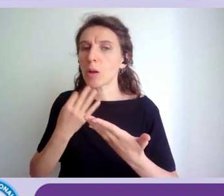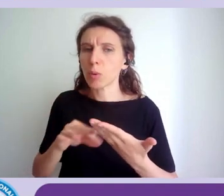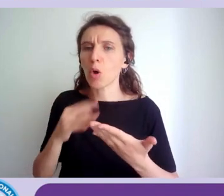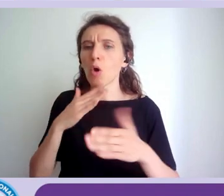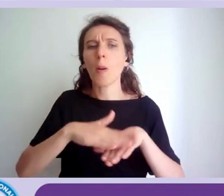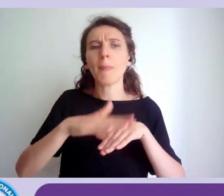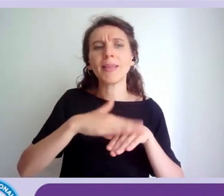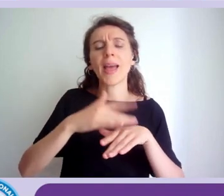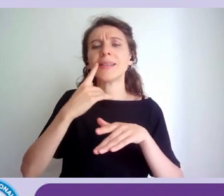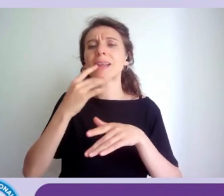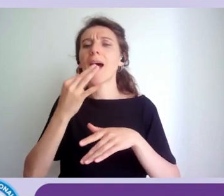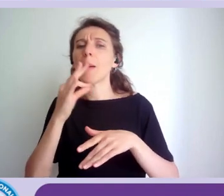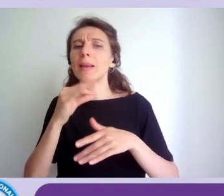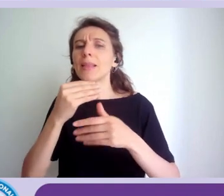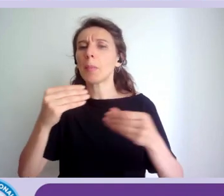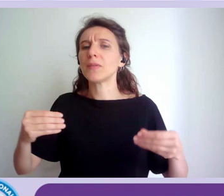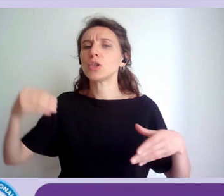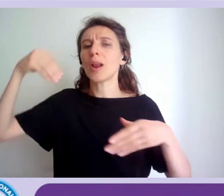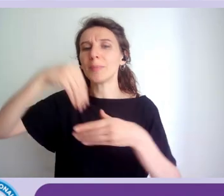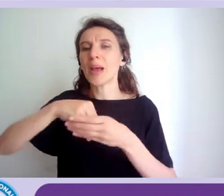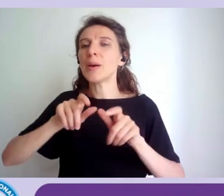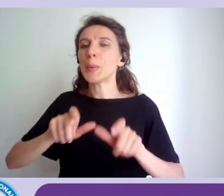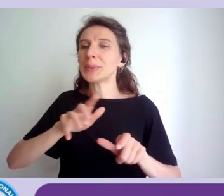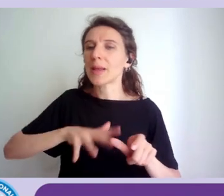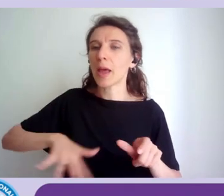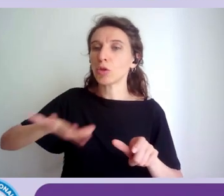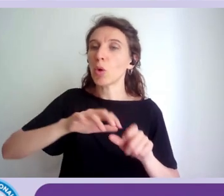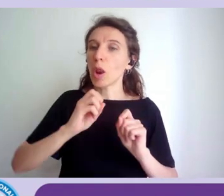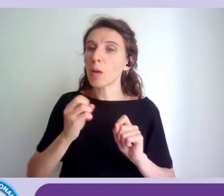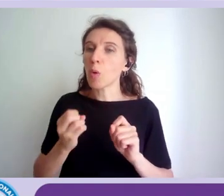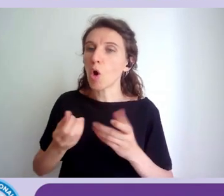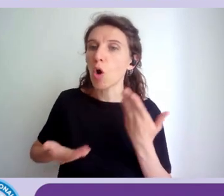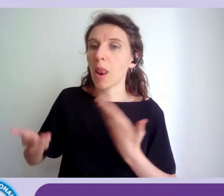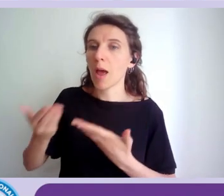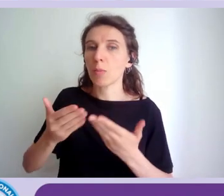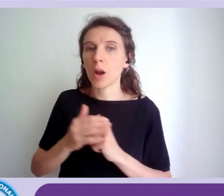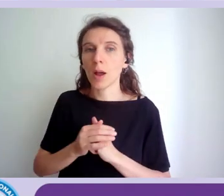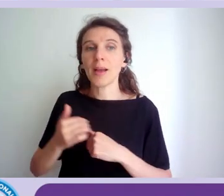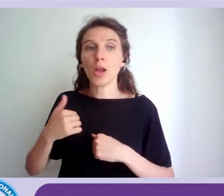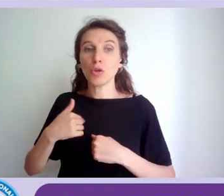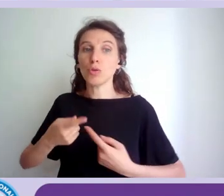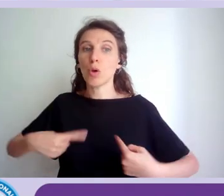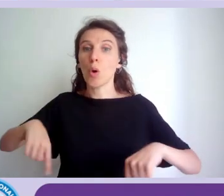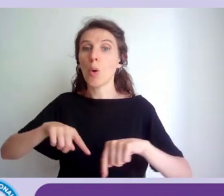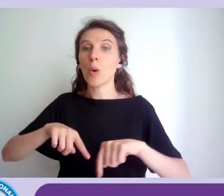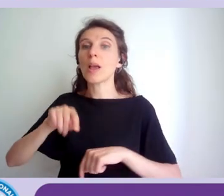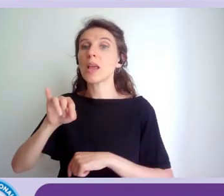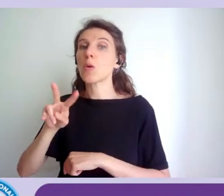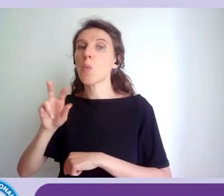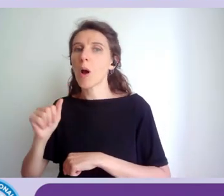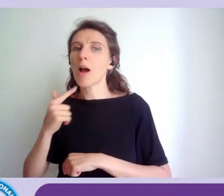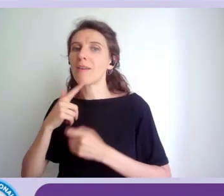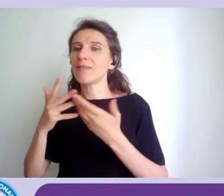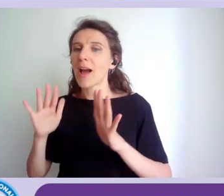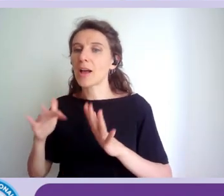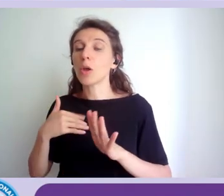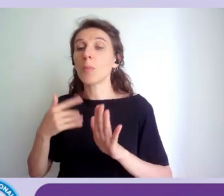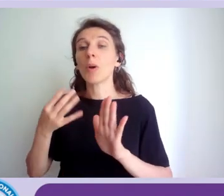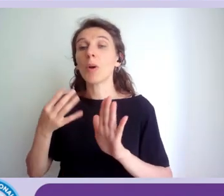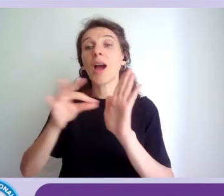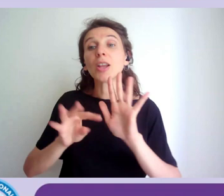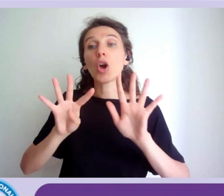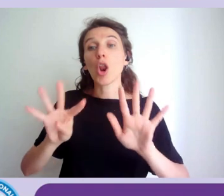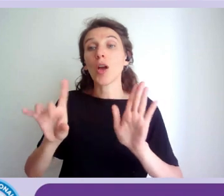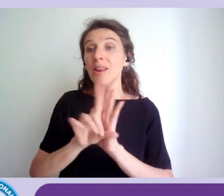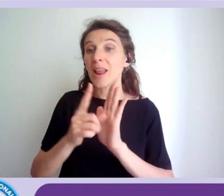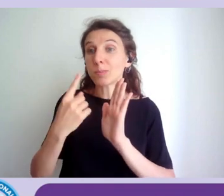professionali di chi lavora nel settore cosa che noi come IWA abbiamo fatto perché questo perché l'articolo 9 di questa legge